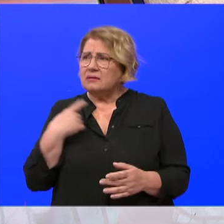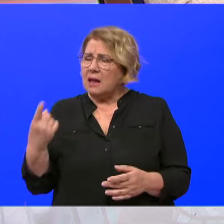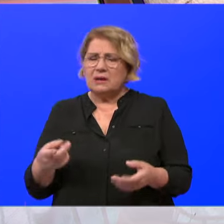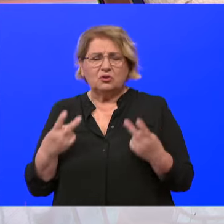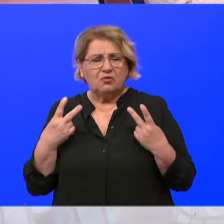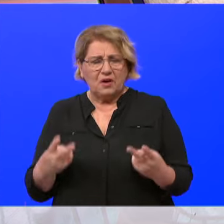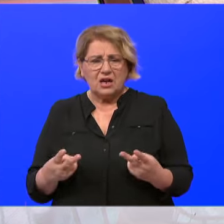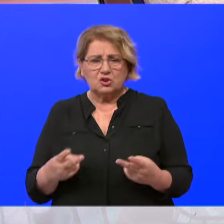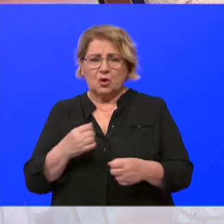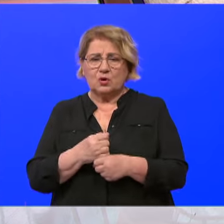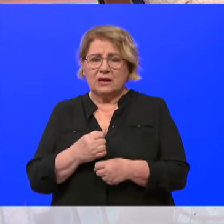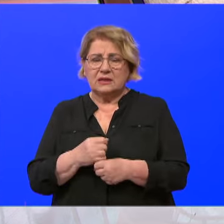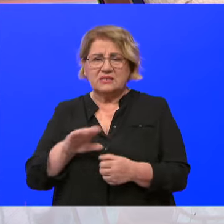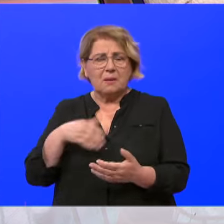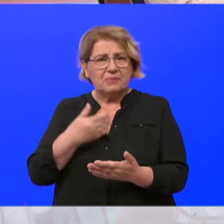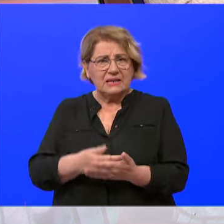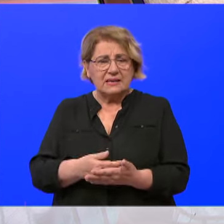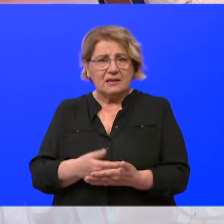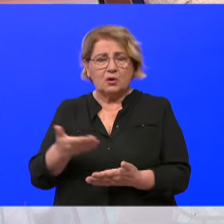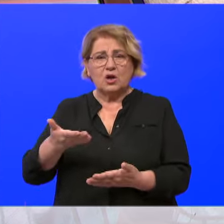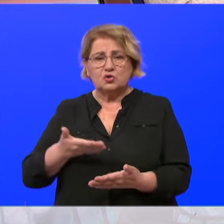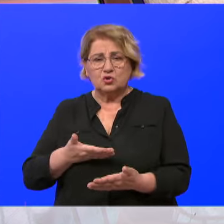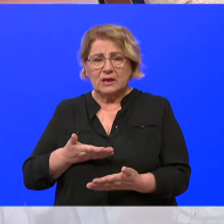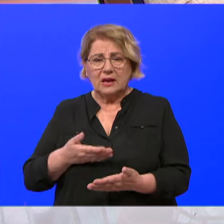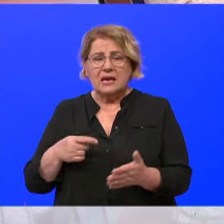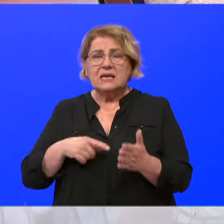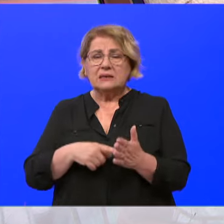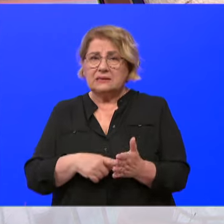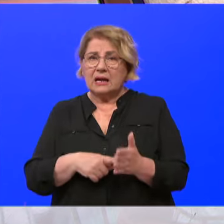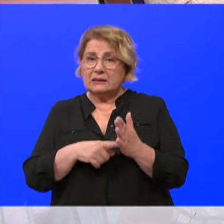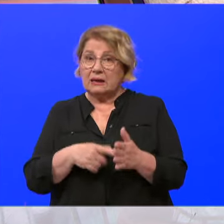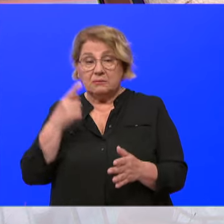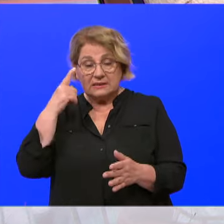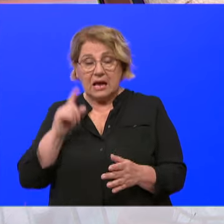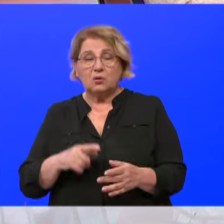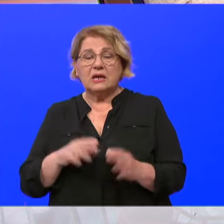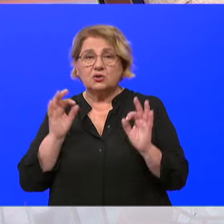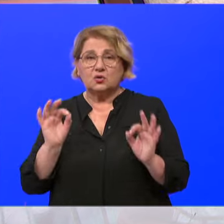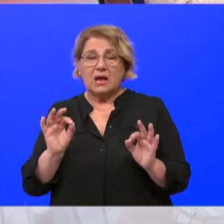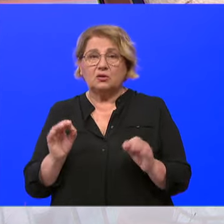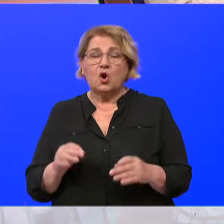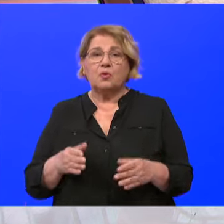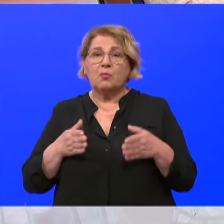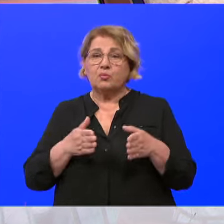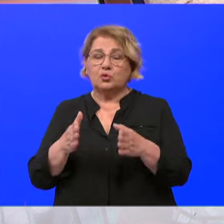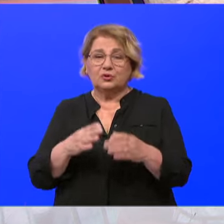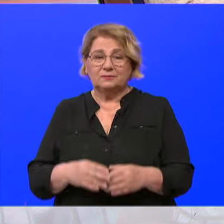svome radu i sva priznanja koje vas podobili znači nam da smo na dobrom putu. I tako nastavljamo.